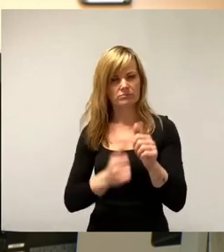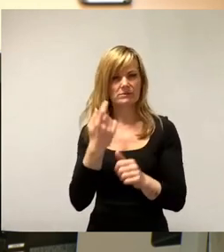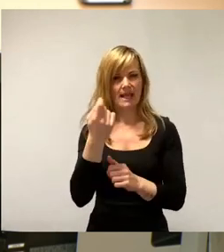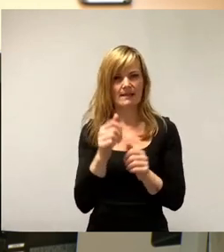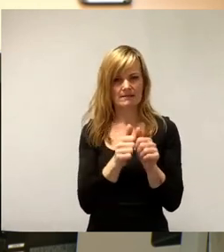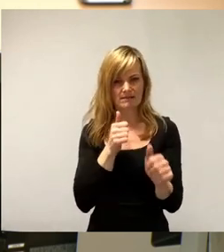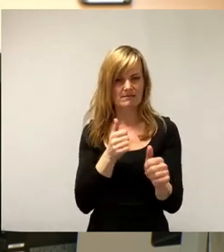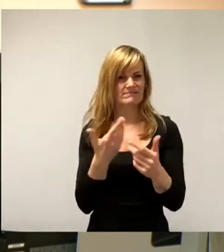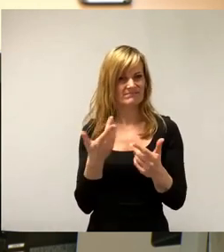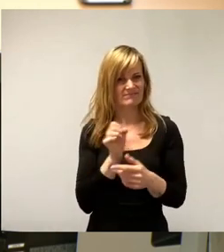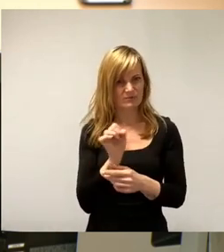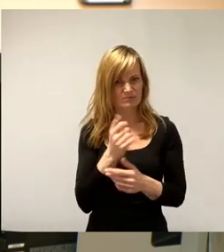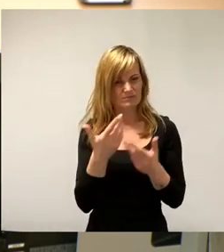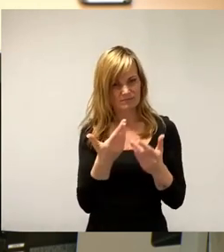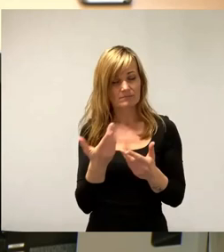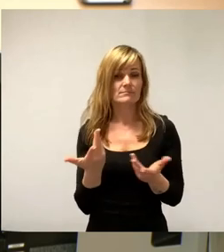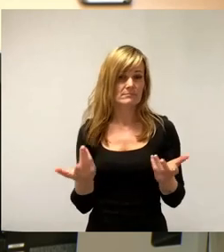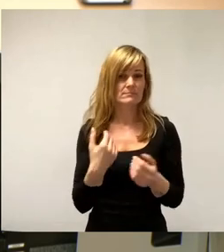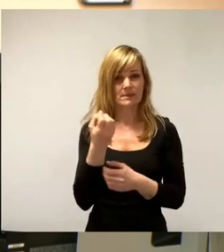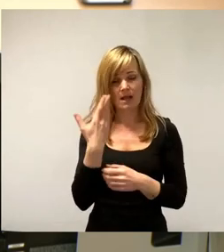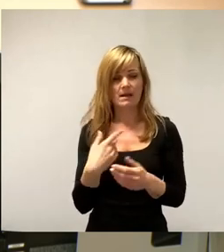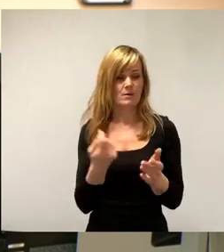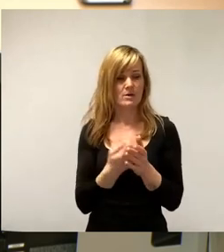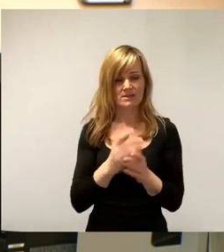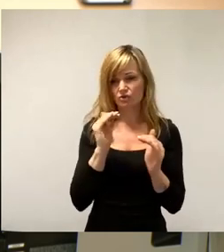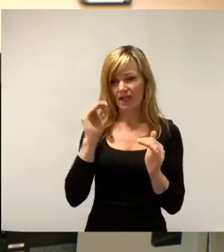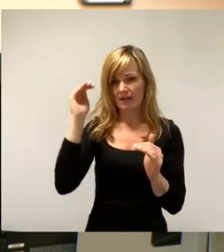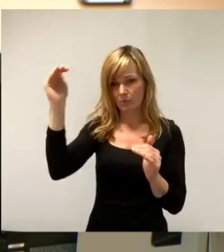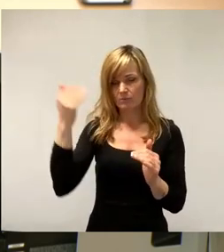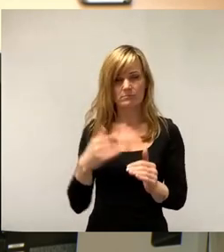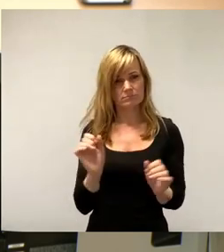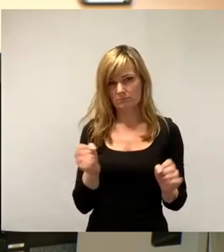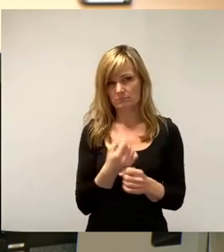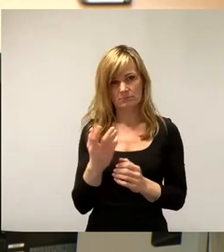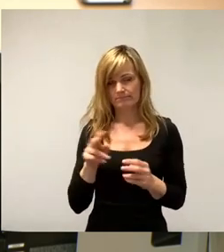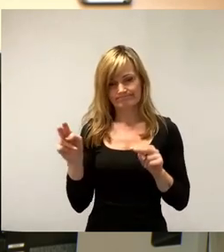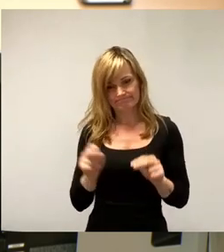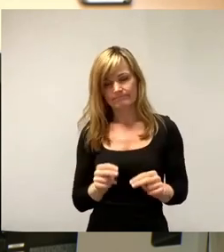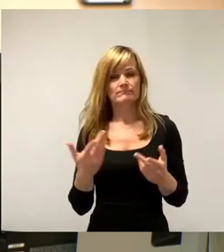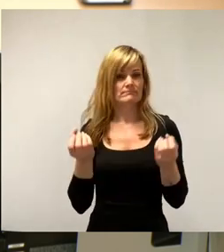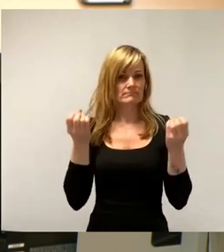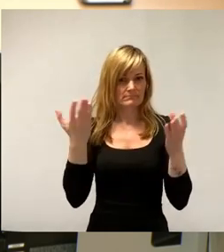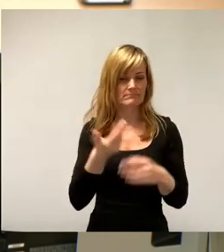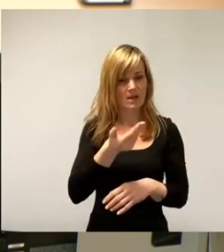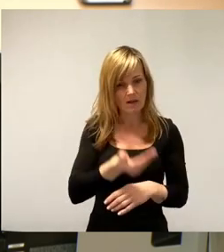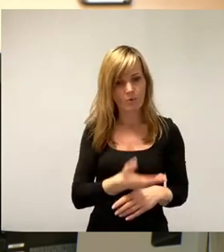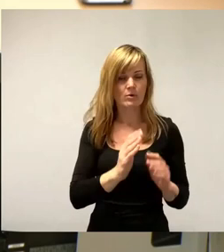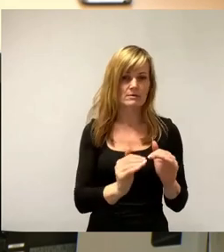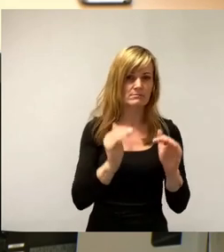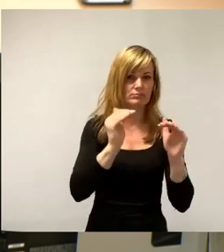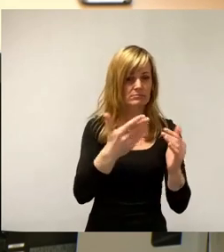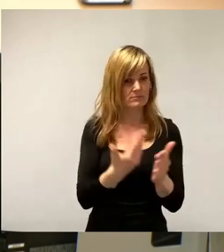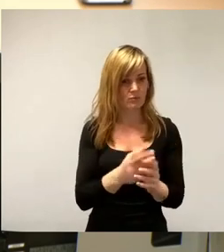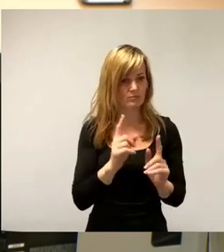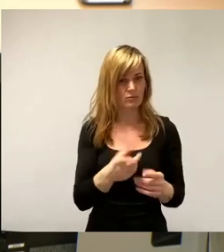einen seitens der Stadt unvermeidbare Kostensteigerungen, das haben wir gehört. In allen Bereichen Löhne, die stark gestiegen sind, was korrekt ist, wo man